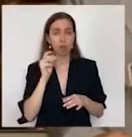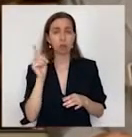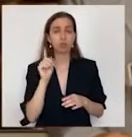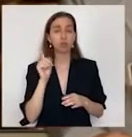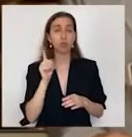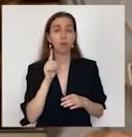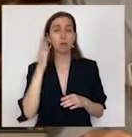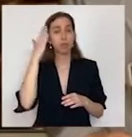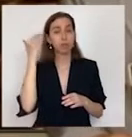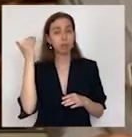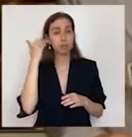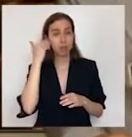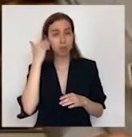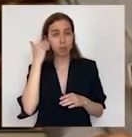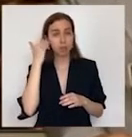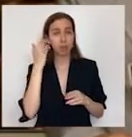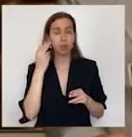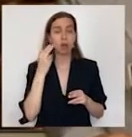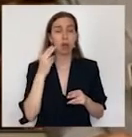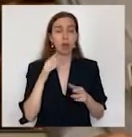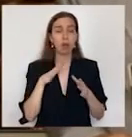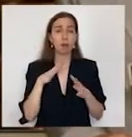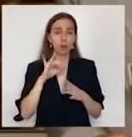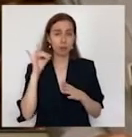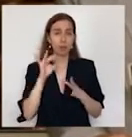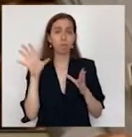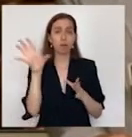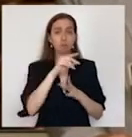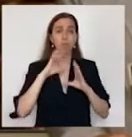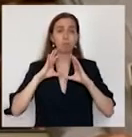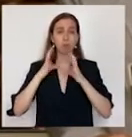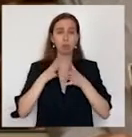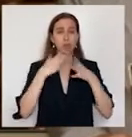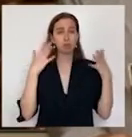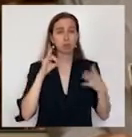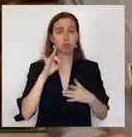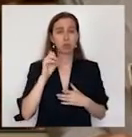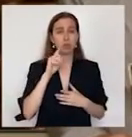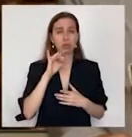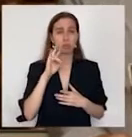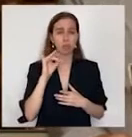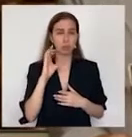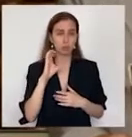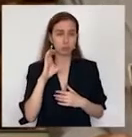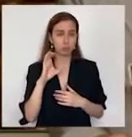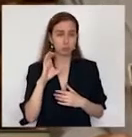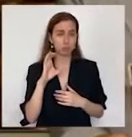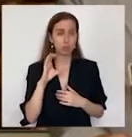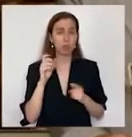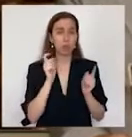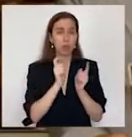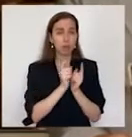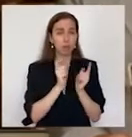повсюду в мире, большой политический резонанс. «Несмотря на различия условий двух стран, вьетнамские